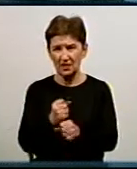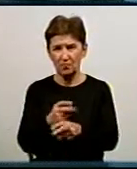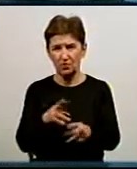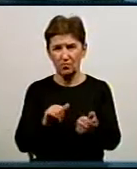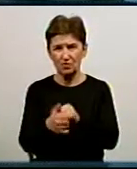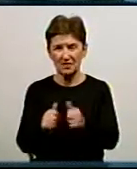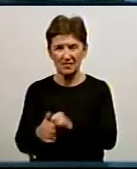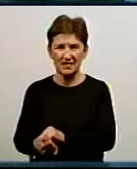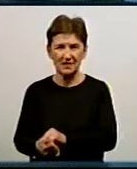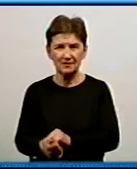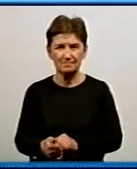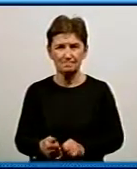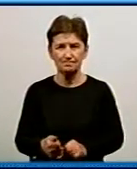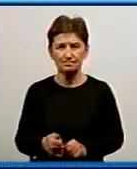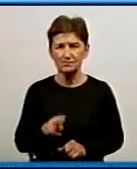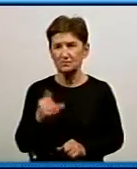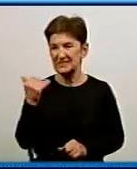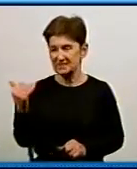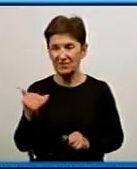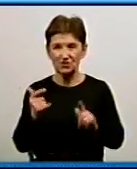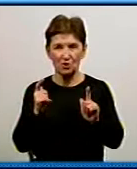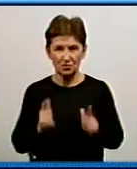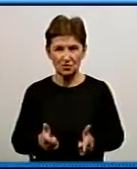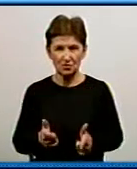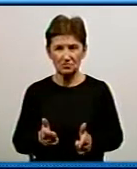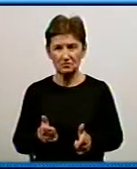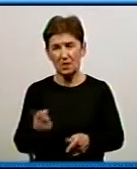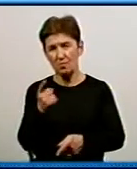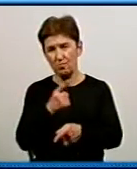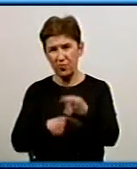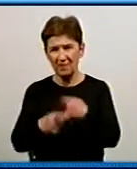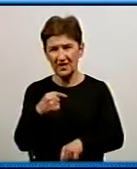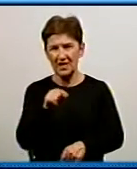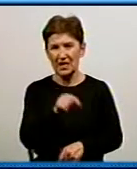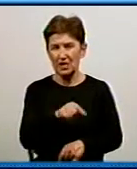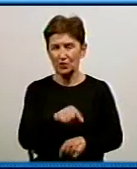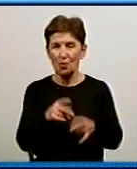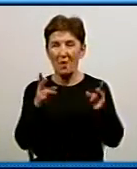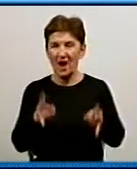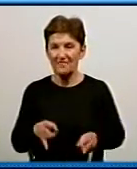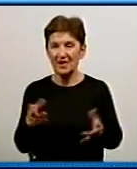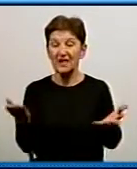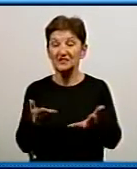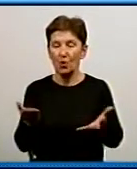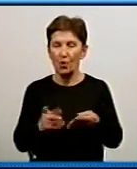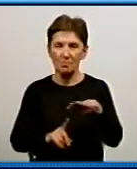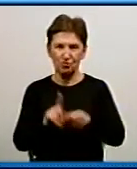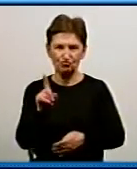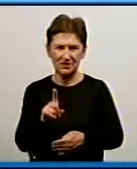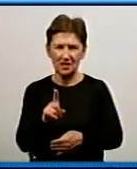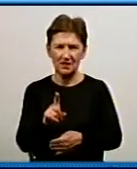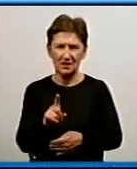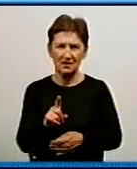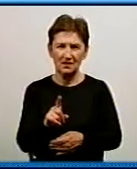мереж. Повернемося, з вашого дозволу, до цієї аварії, з якої ми починали, тобто магістральний